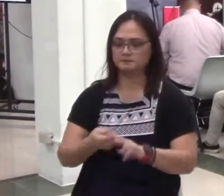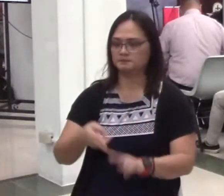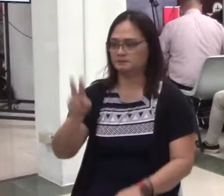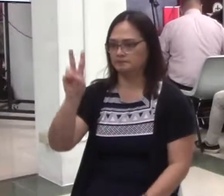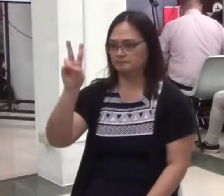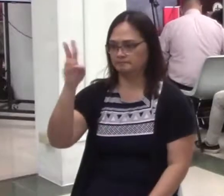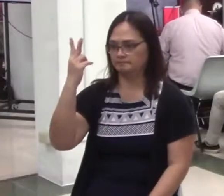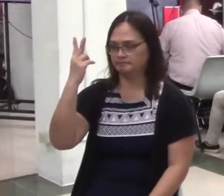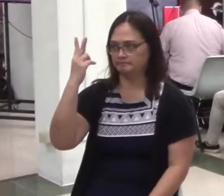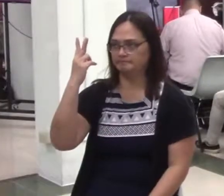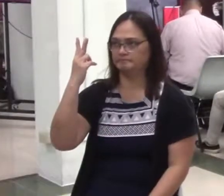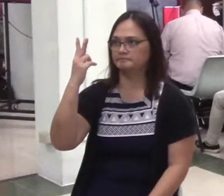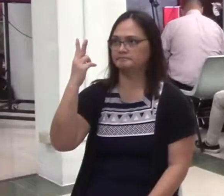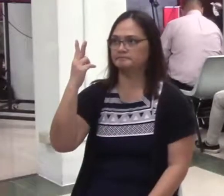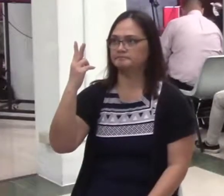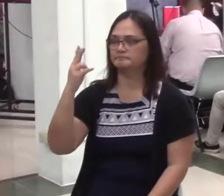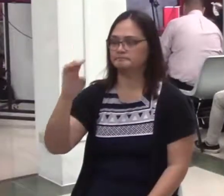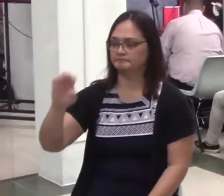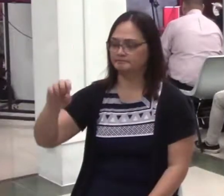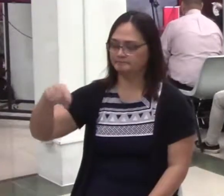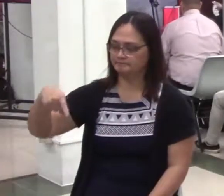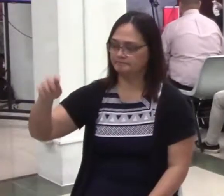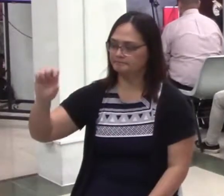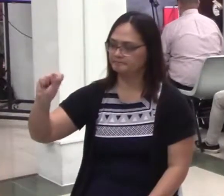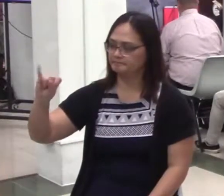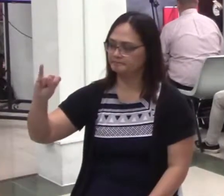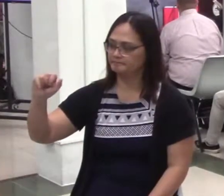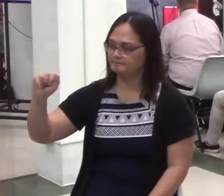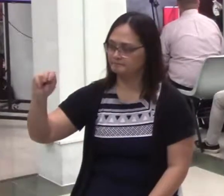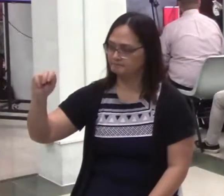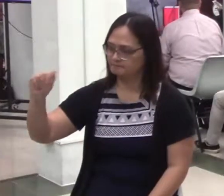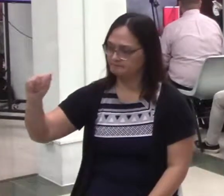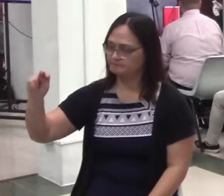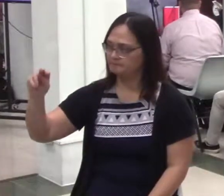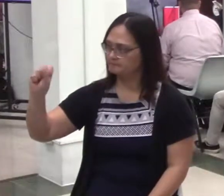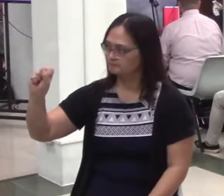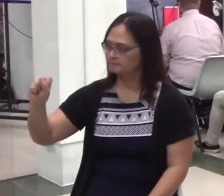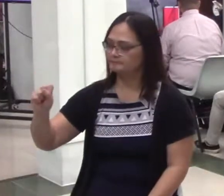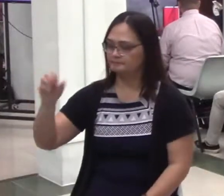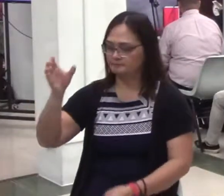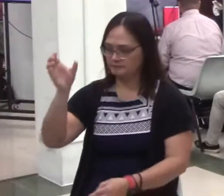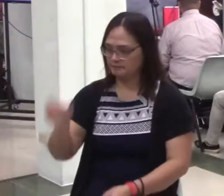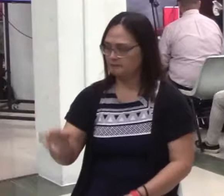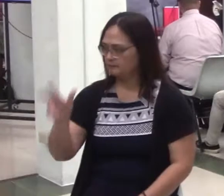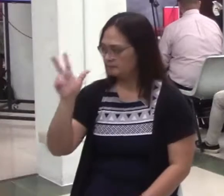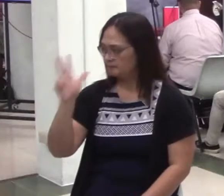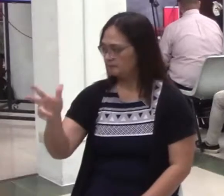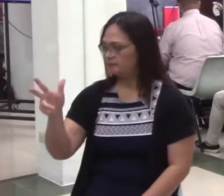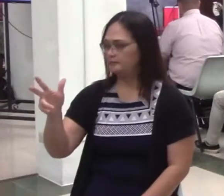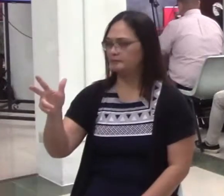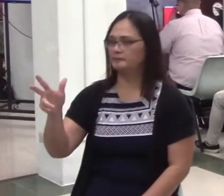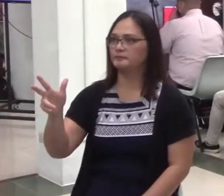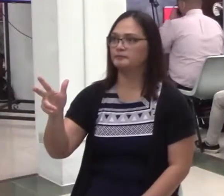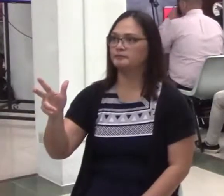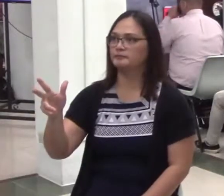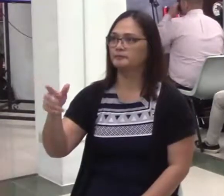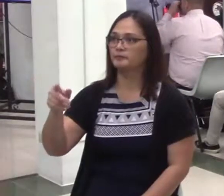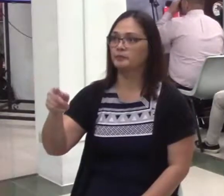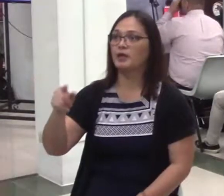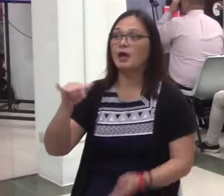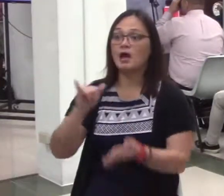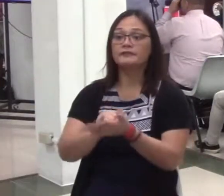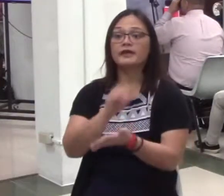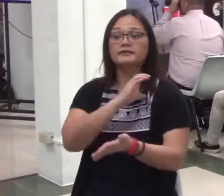doon po sa Ephesians 3.17, anong sabi rito? That Christ may dwell in your